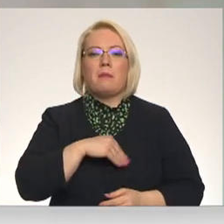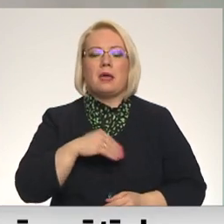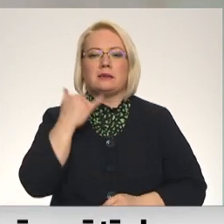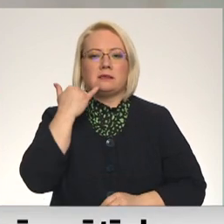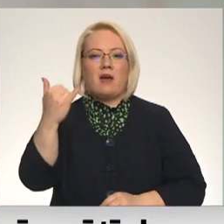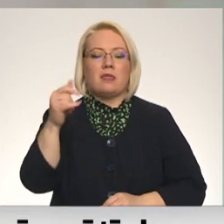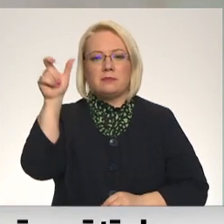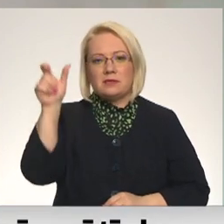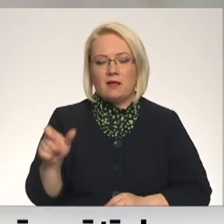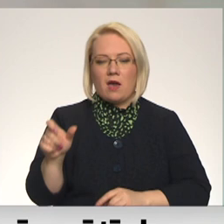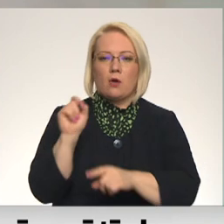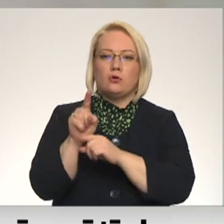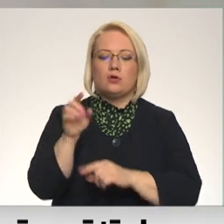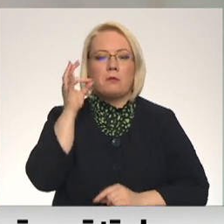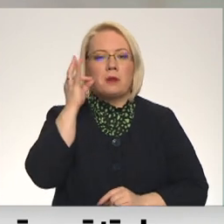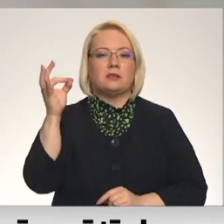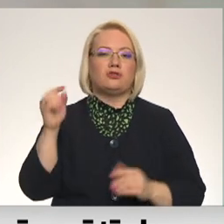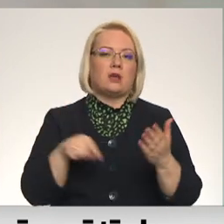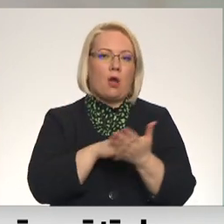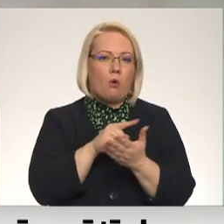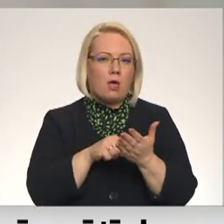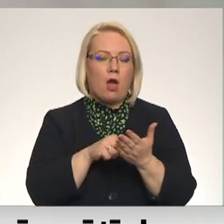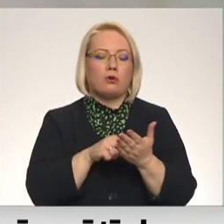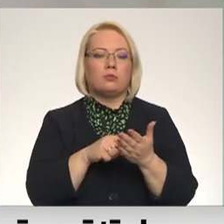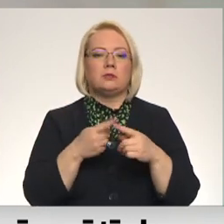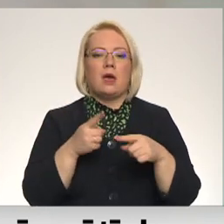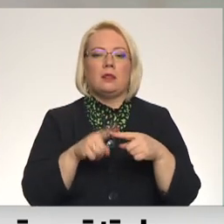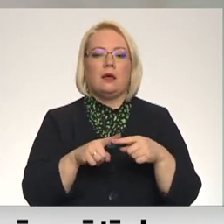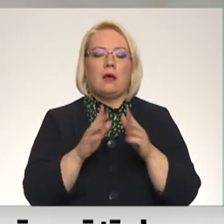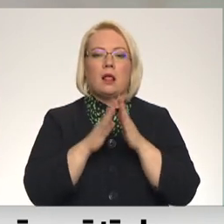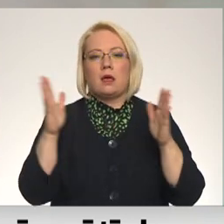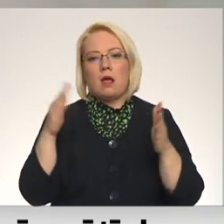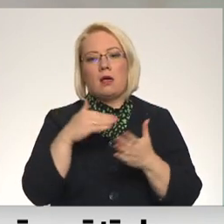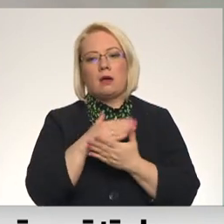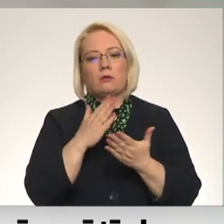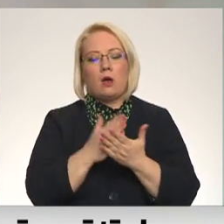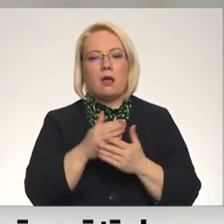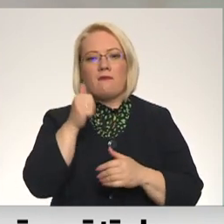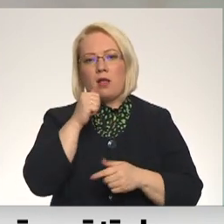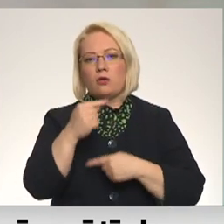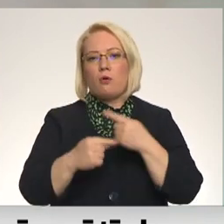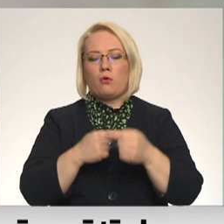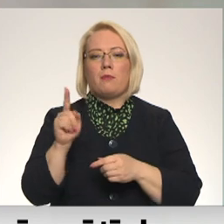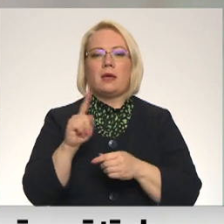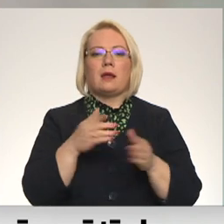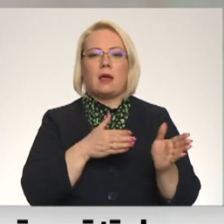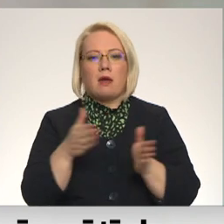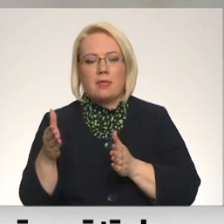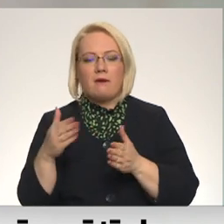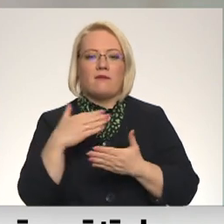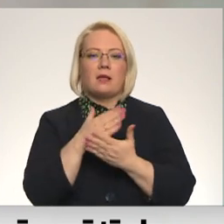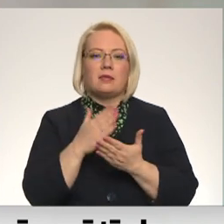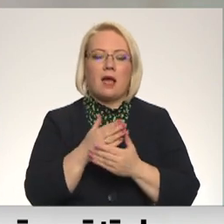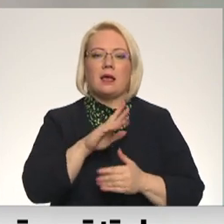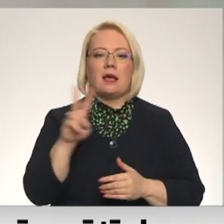personas uzdodot precizējoši jautājumus, tad lielākā daļa vēl joprojām ir gatavi vai arī daļa, kura